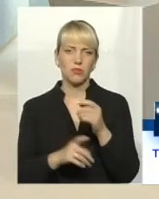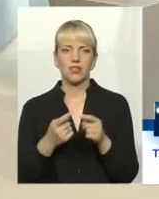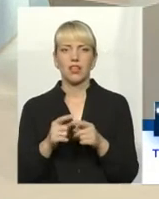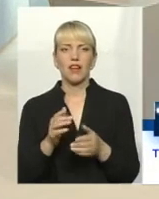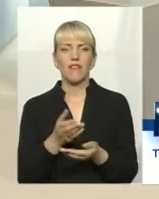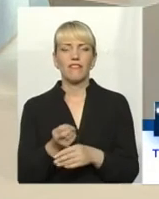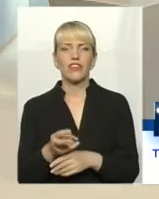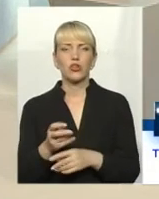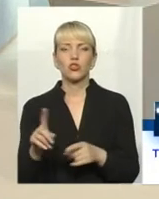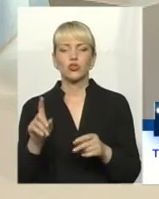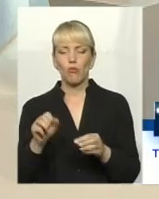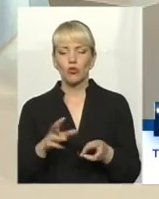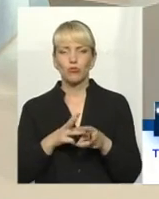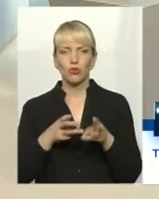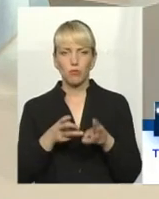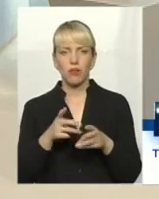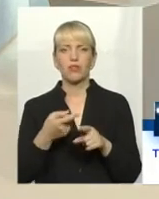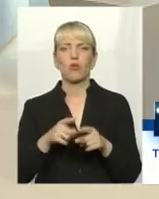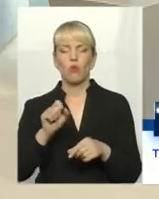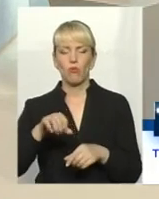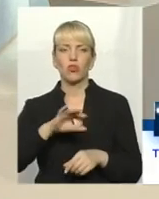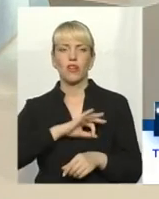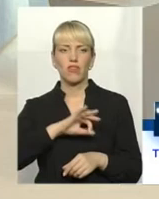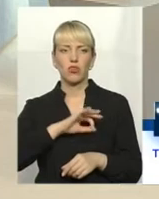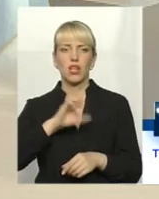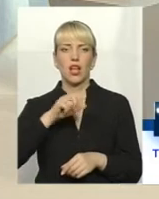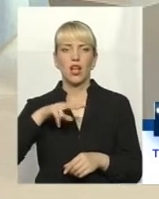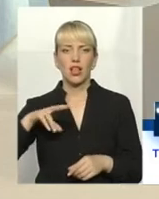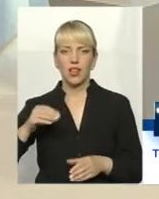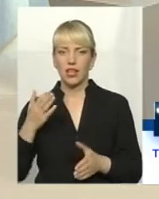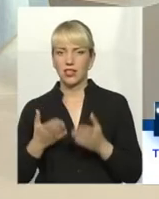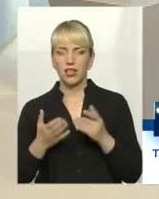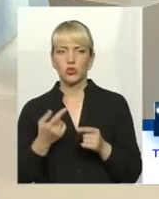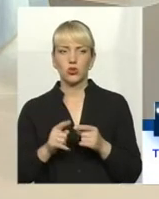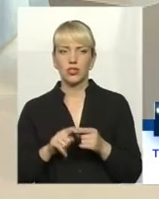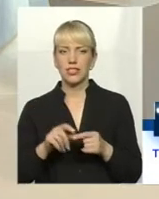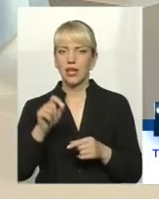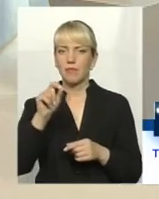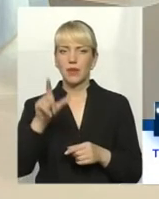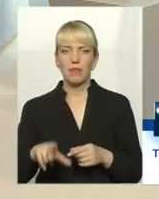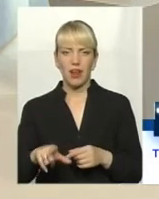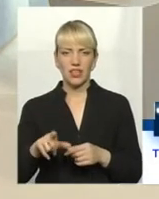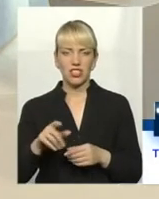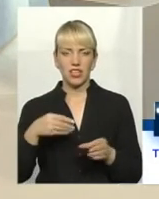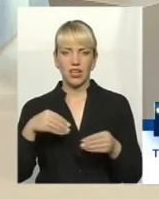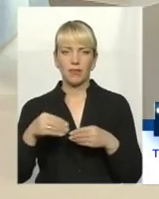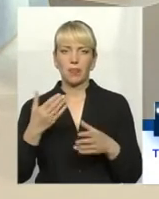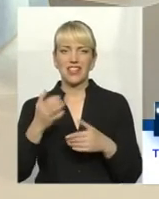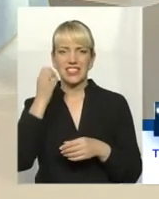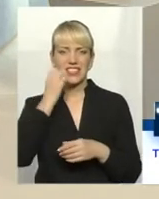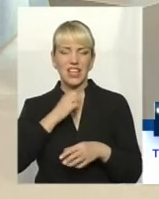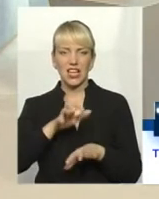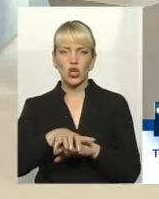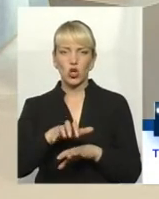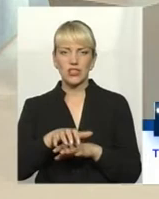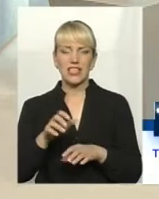що може бути паливом, то його можна використати, як паливо, але якщо це пляшка, якщо це якісь старі кросівки, чи інша